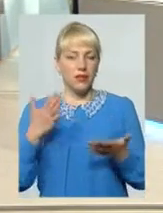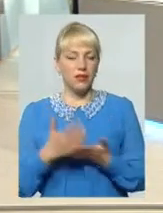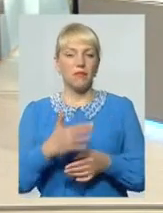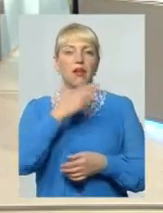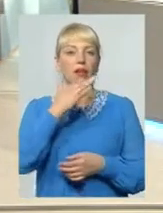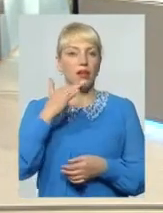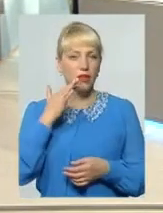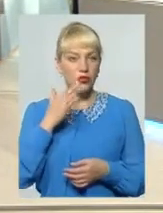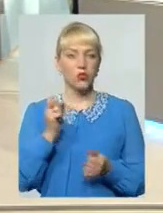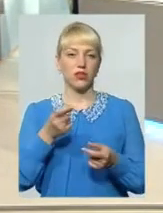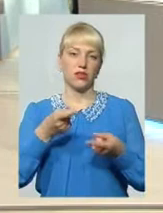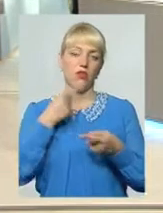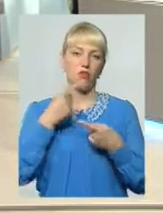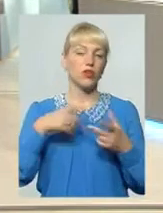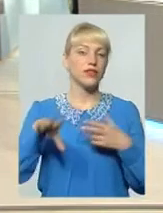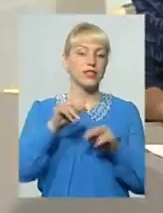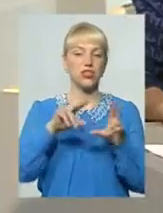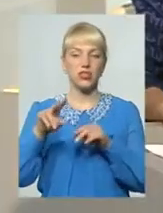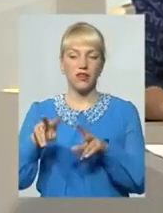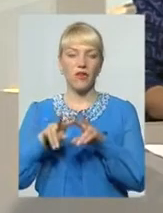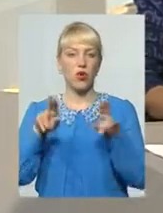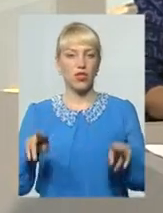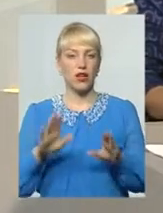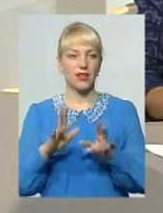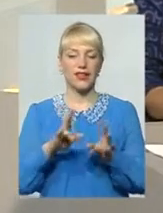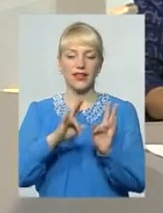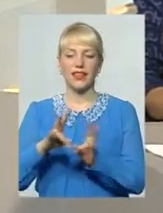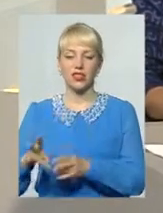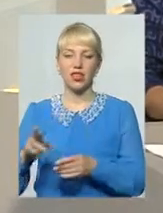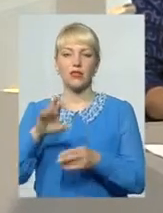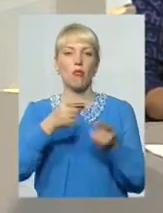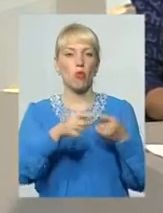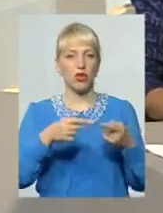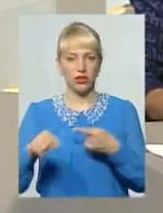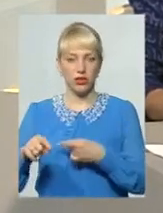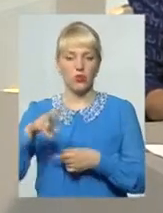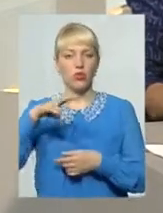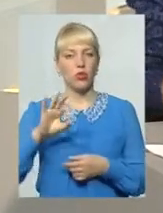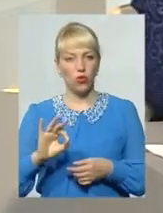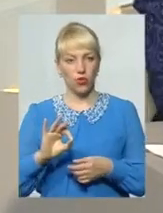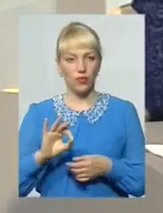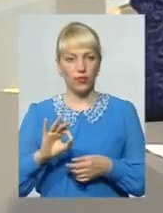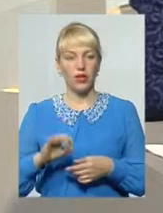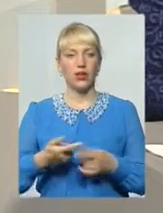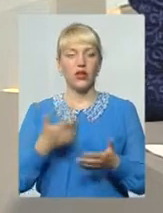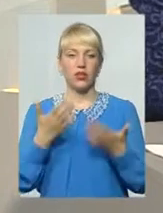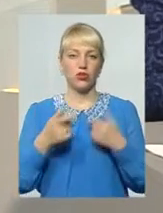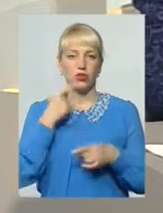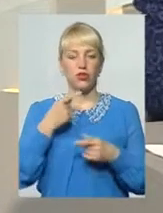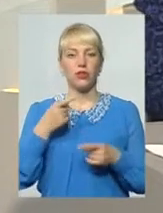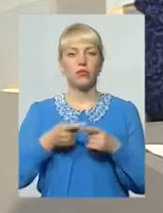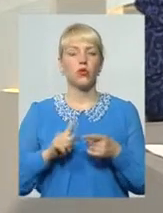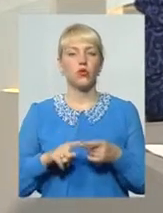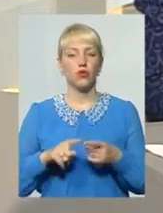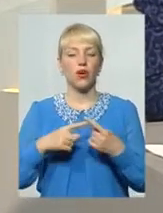багато І кажуть всі щасливі однаково, лише нещасні по-різному Власне, якщо говорити про ту